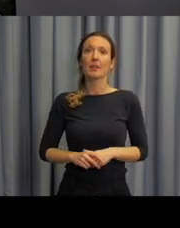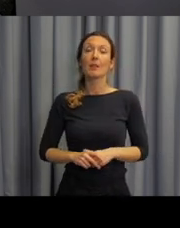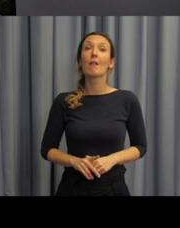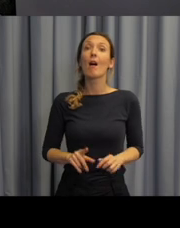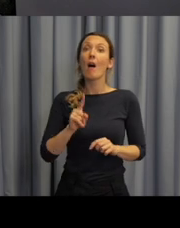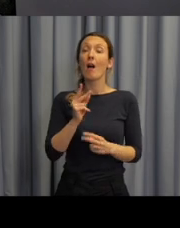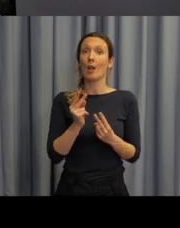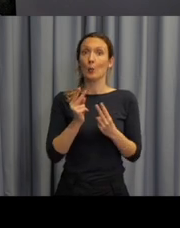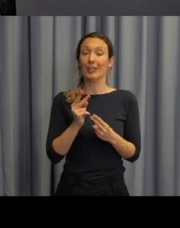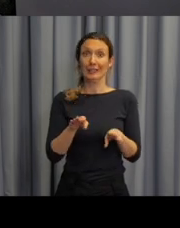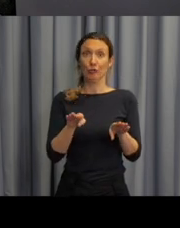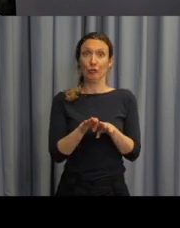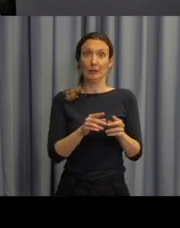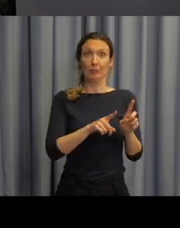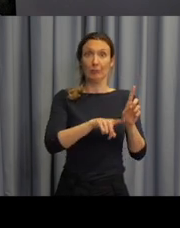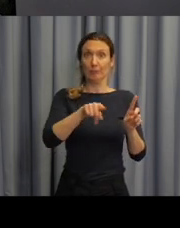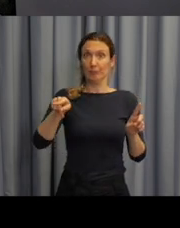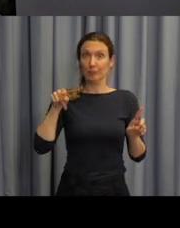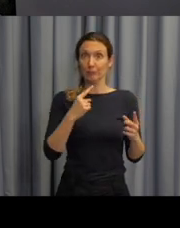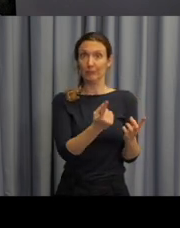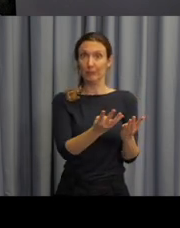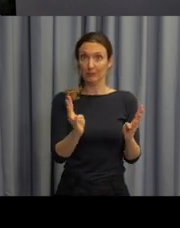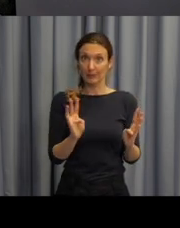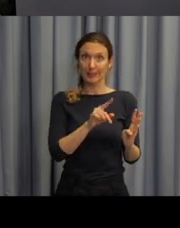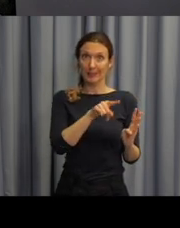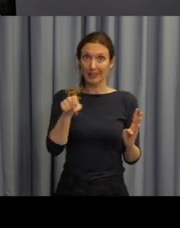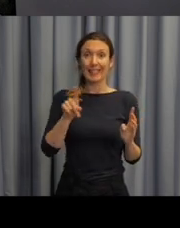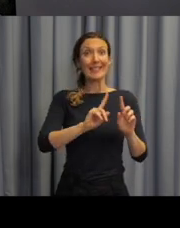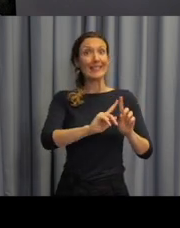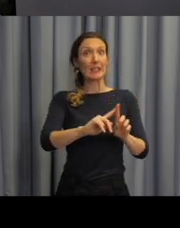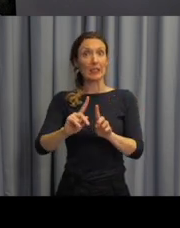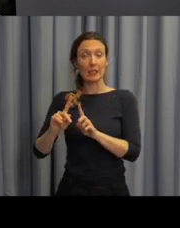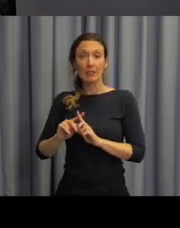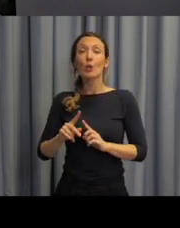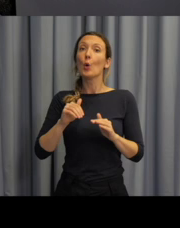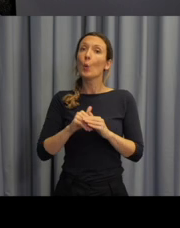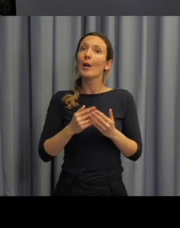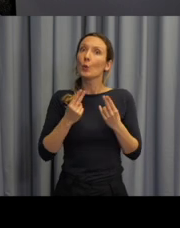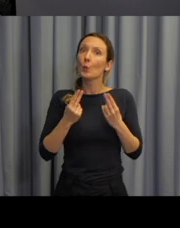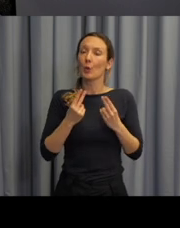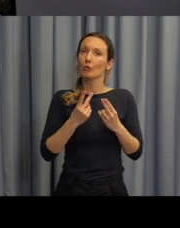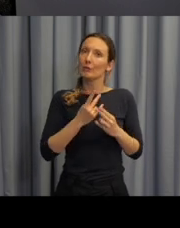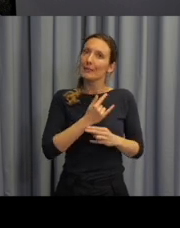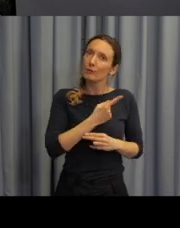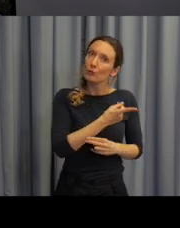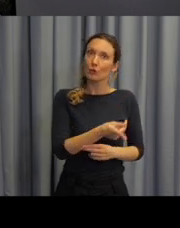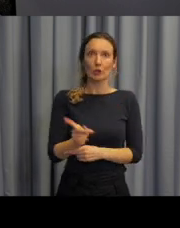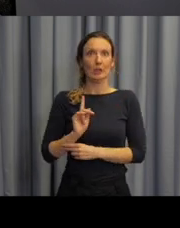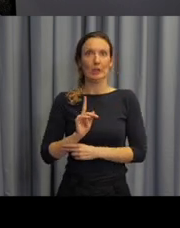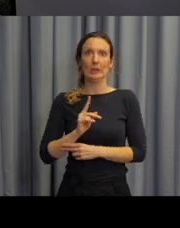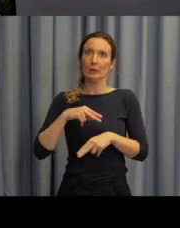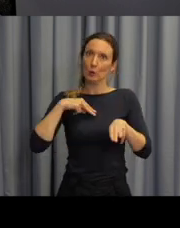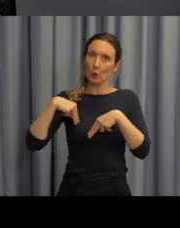v rámci té heterogénní skupině nebo zorganizovali tu výuku tak, abychom si vytvořili prostředí, ve kterém komunikujeme